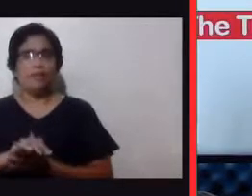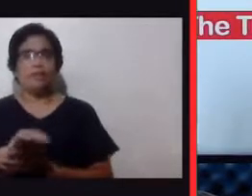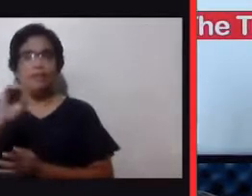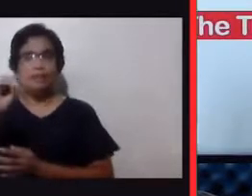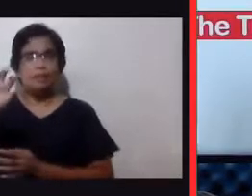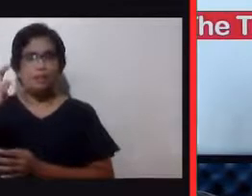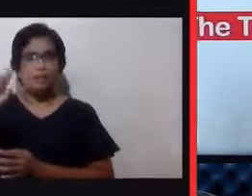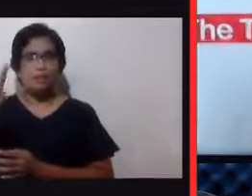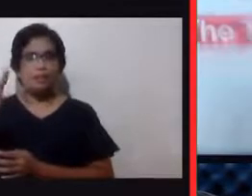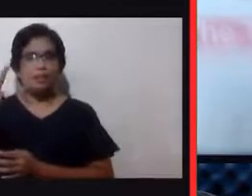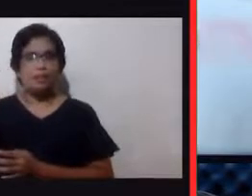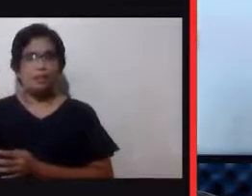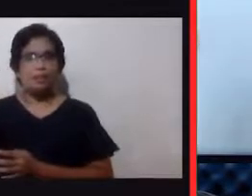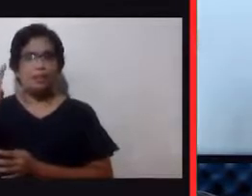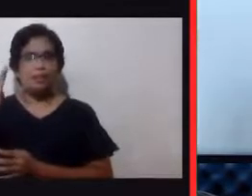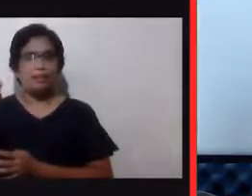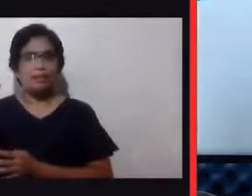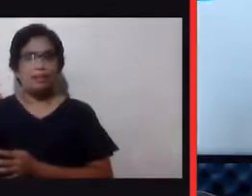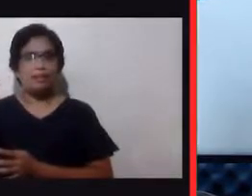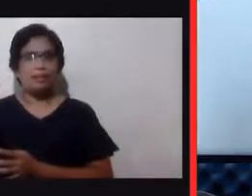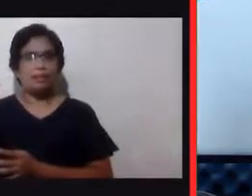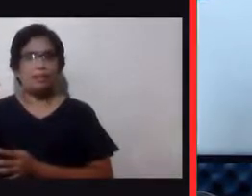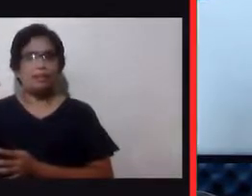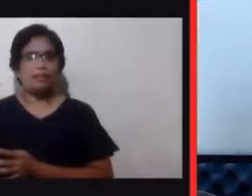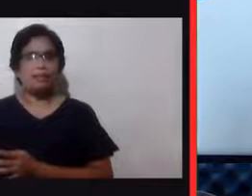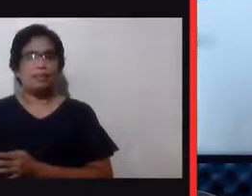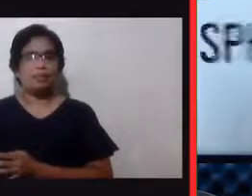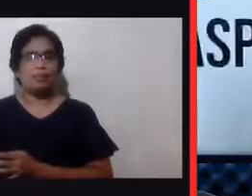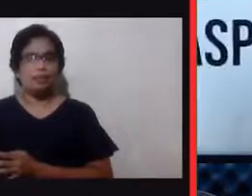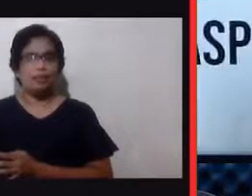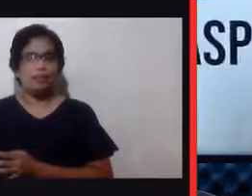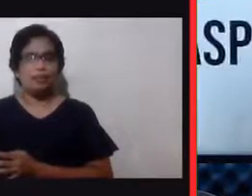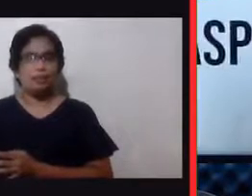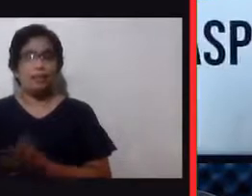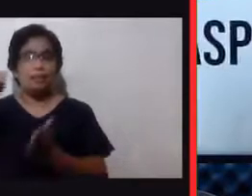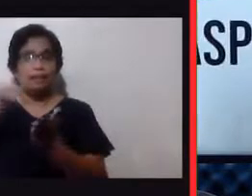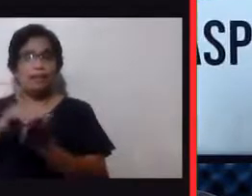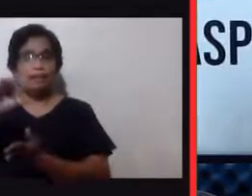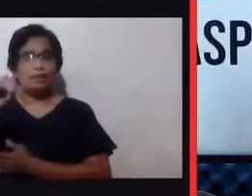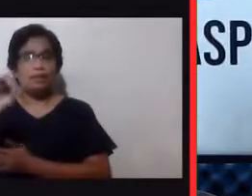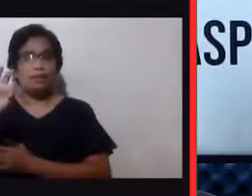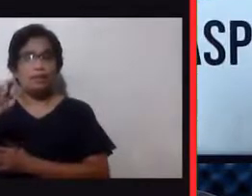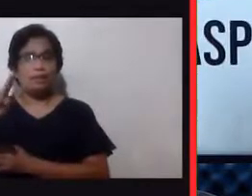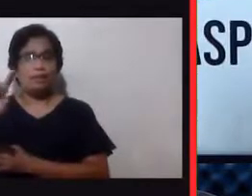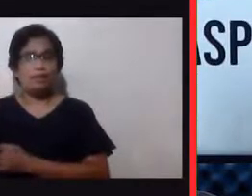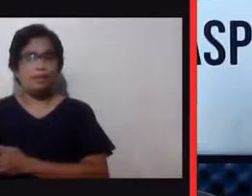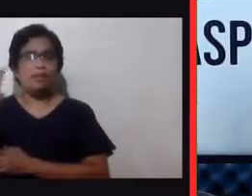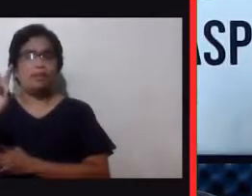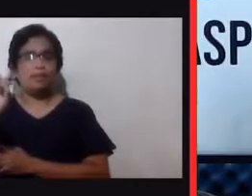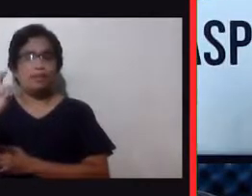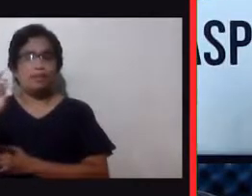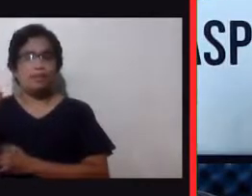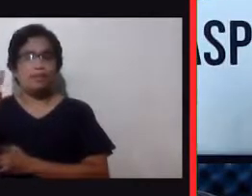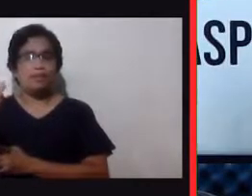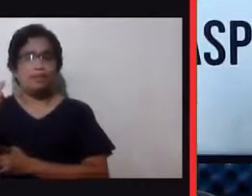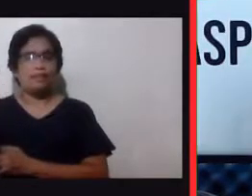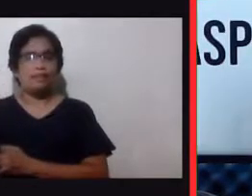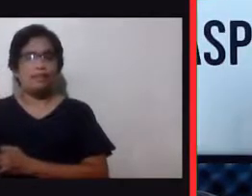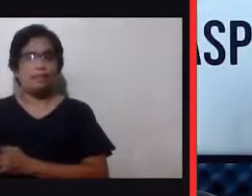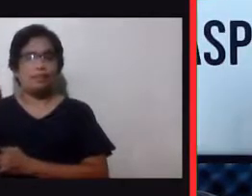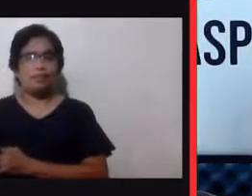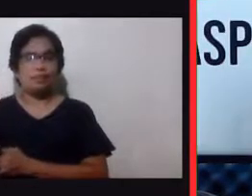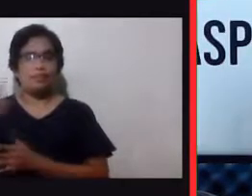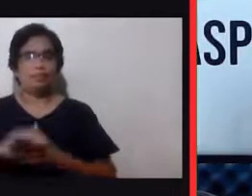0918-89-89601. 0918-89-89601.